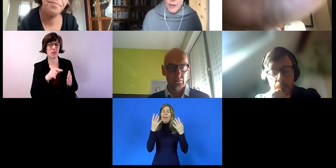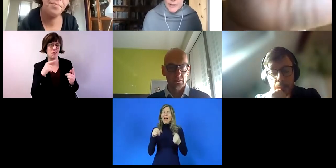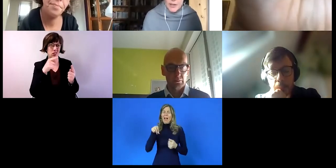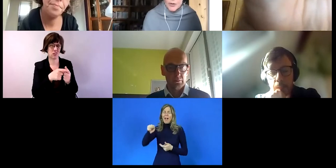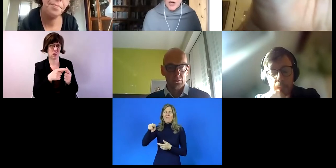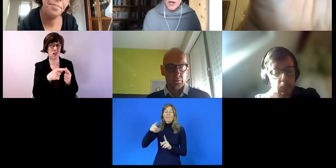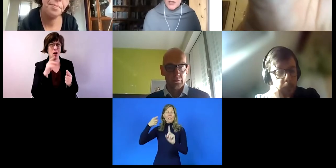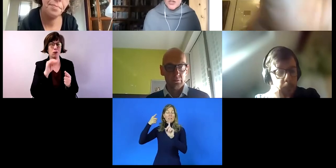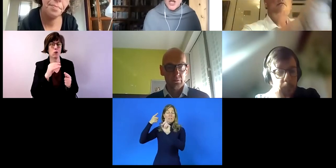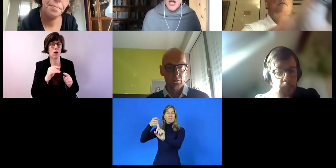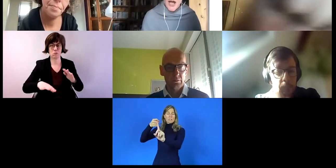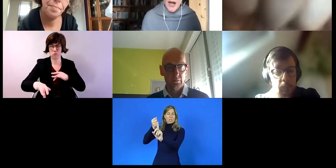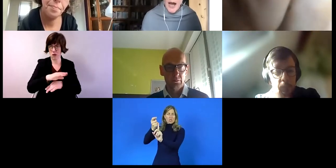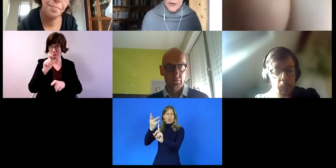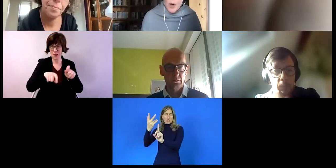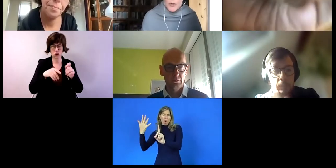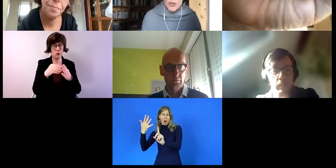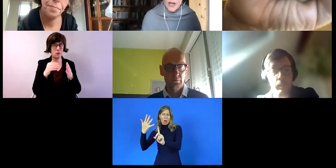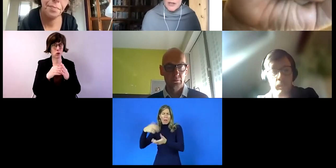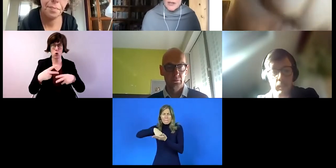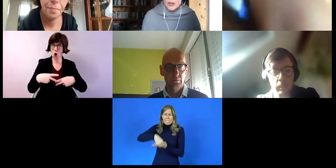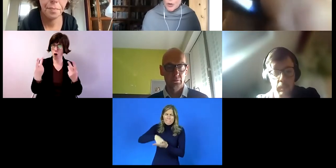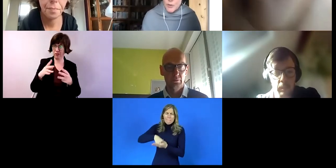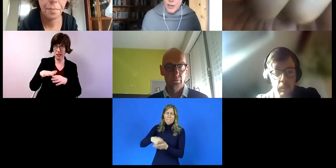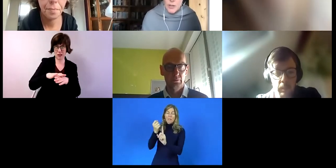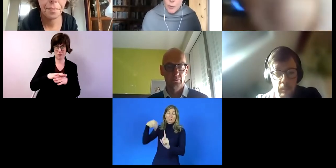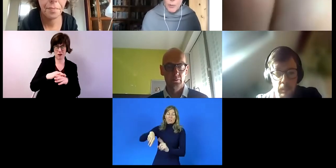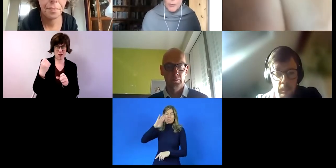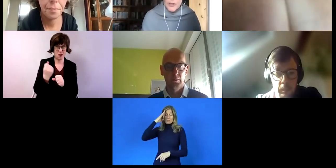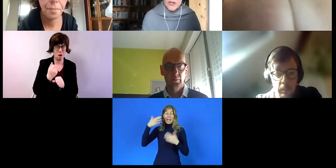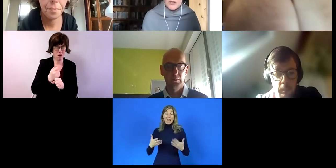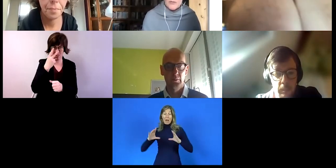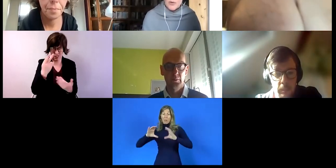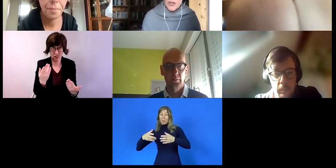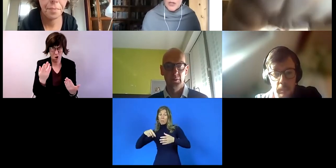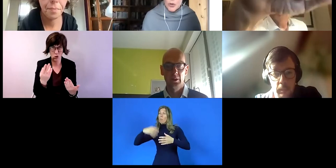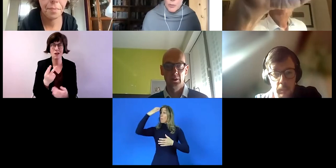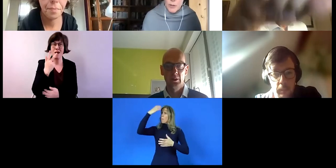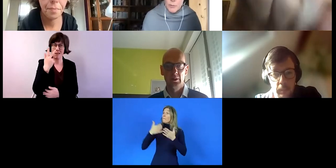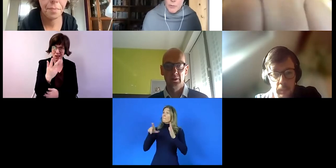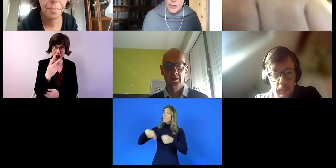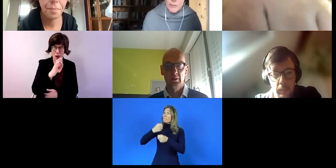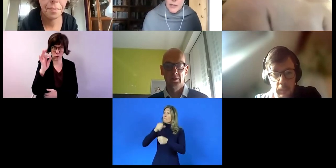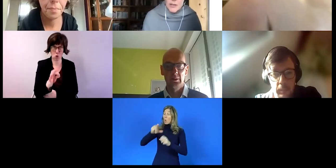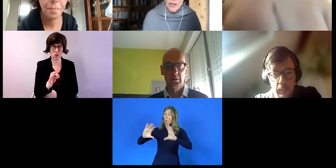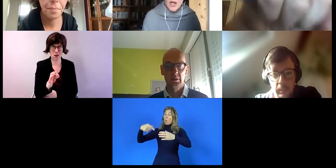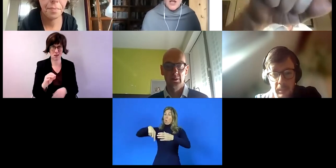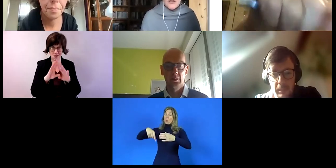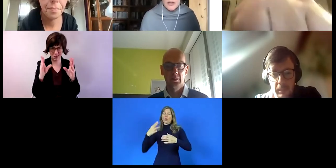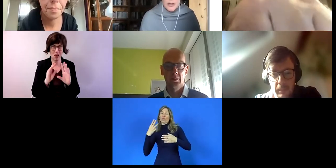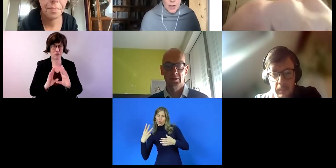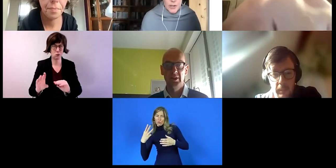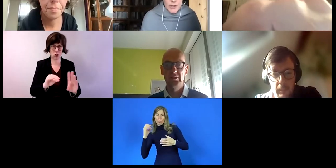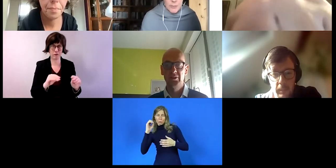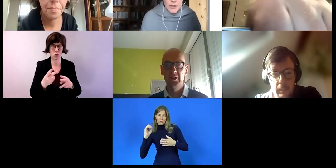Beschäftigung von Menschen mit Behinderungen im öffentlichen Sektor in Irland. Drei Prozent der gesamten Beschäftigung im